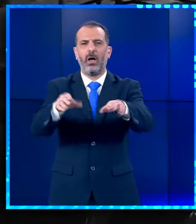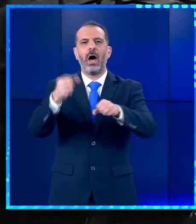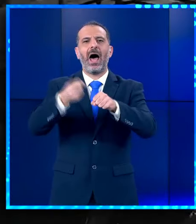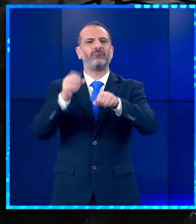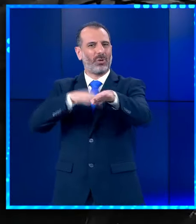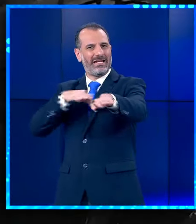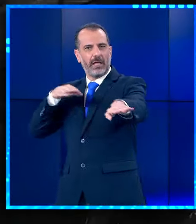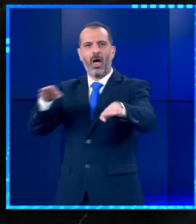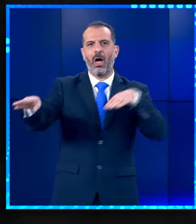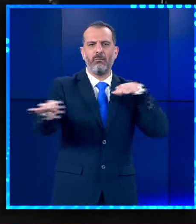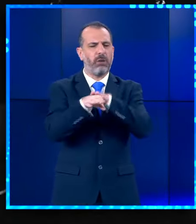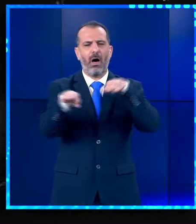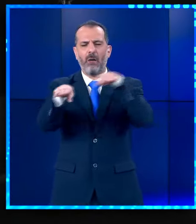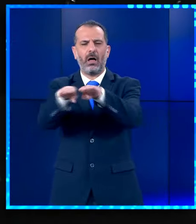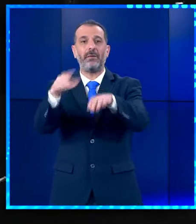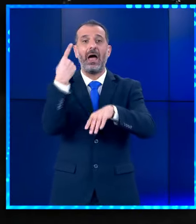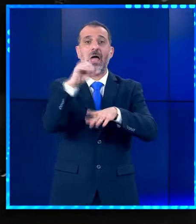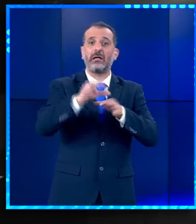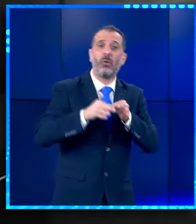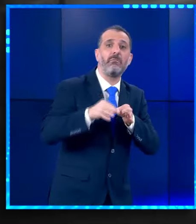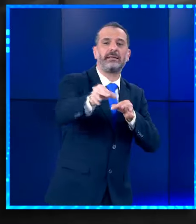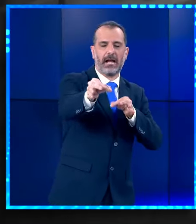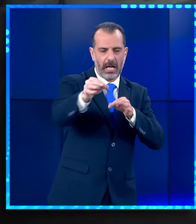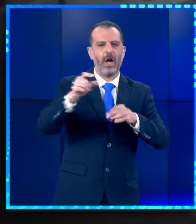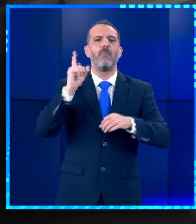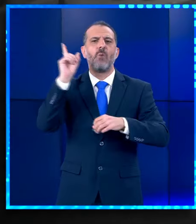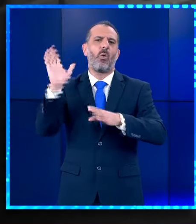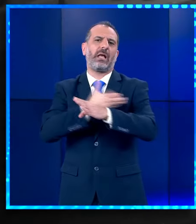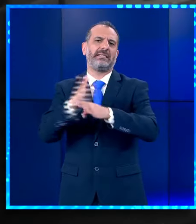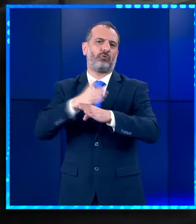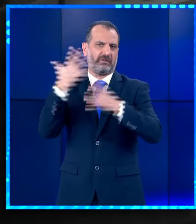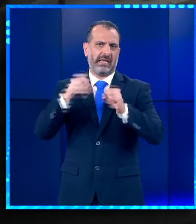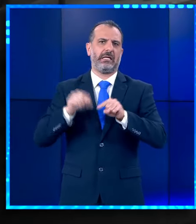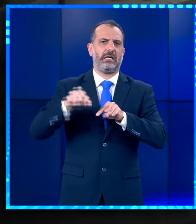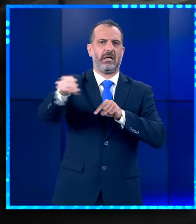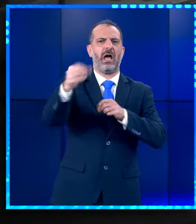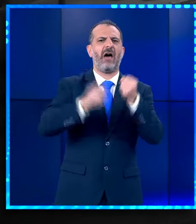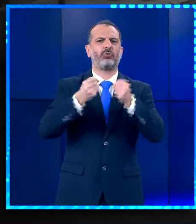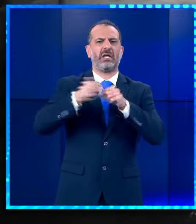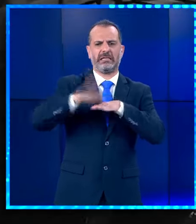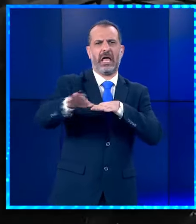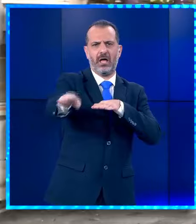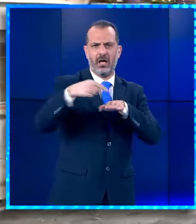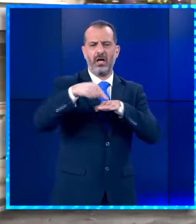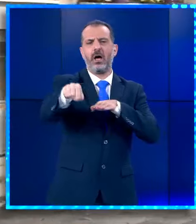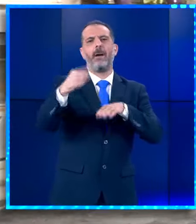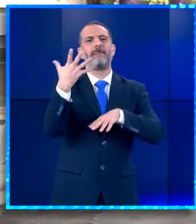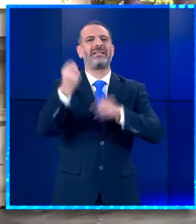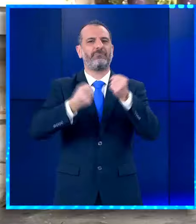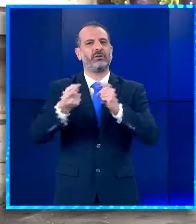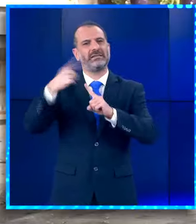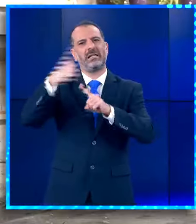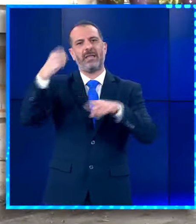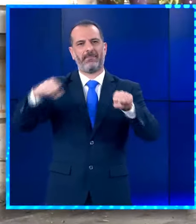αυτοκίνητα και σταμάτησε μετά από 100 μέτρα. το περιστατικό προκλήθηκαν ζημιές σε οχήματα 5 στο σύνολο και μία μηχανή, ενώ